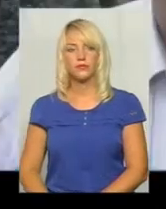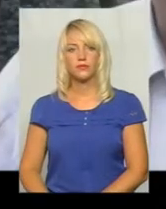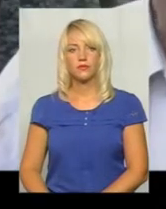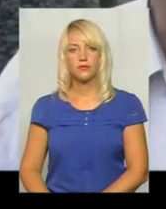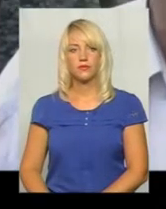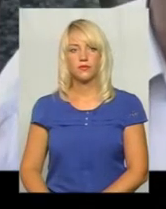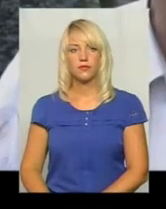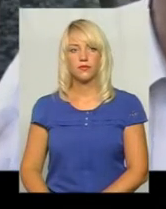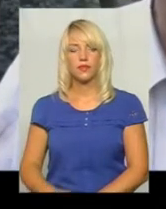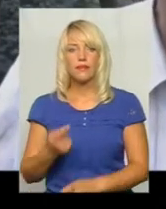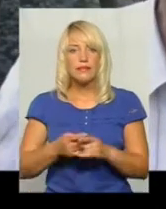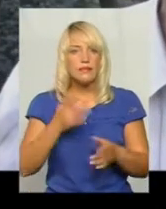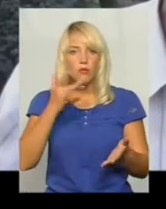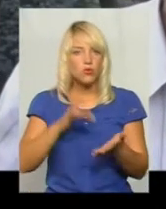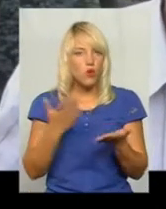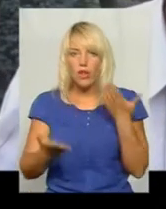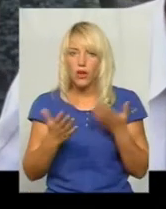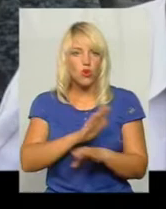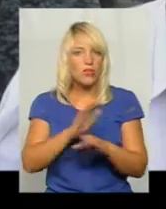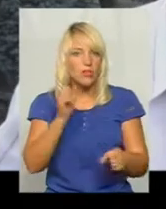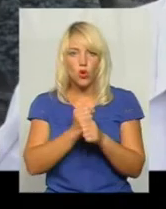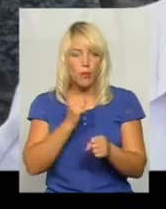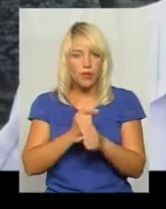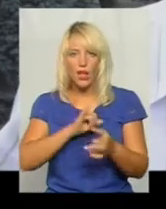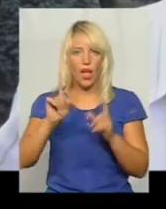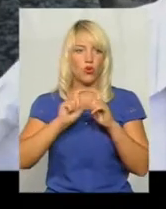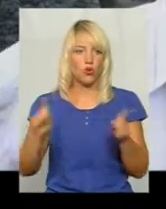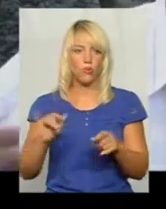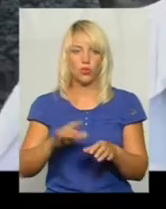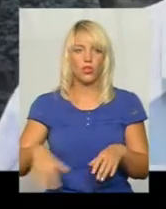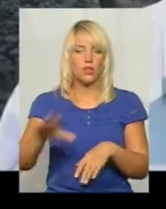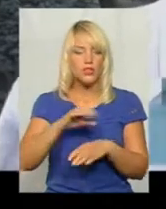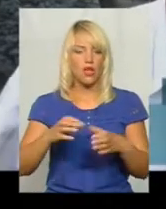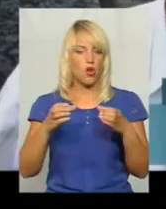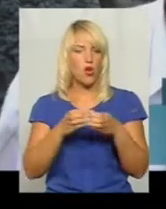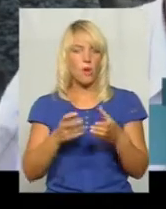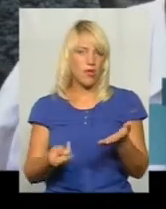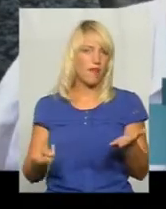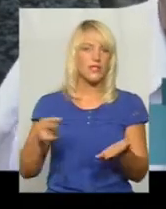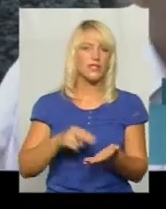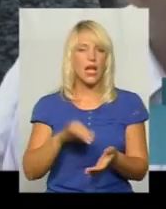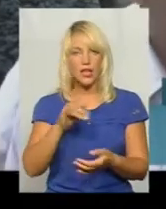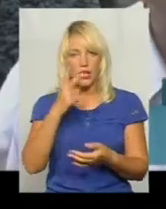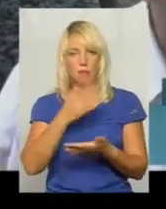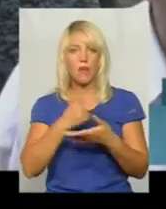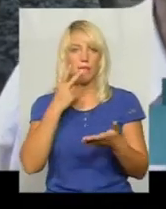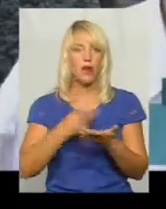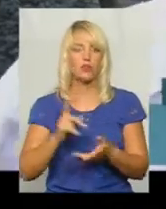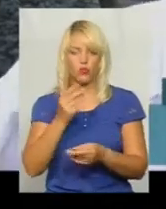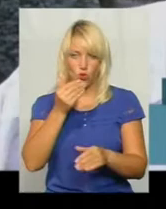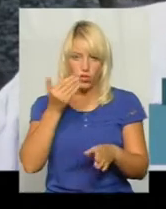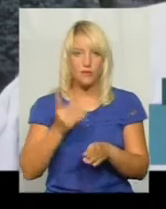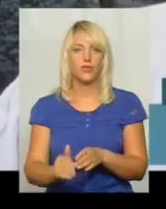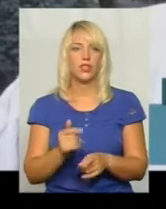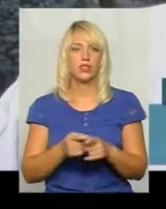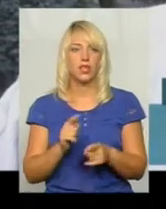Це позор, якщо не зробити аеропорт. І ці громади стали. І ми зараз вже бачимо, що гроші виділені. Я